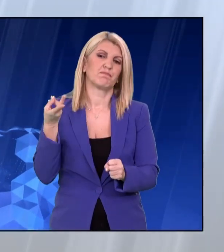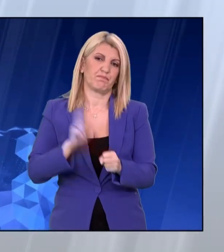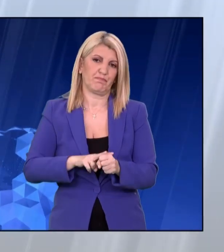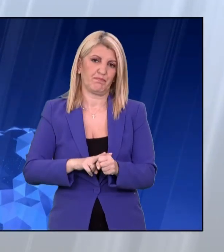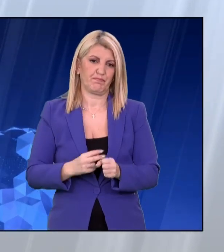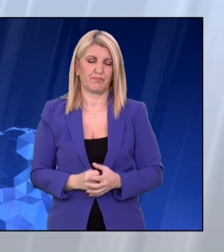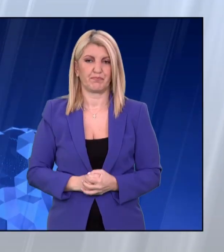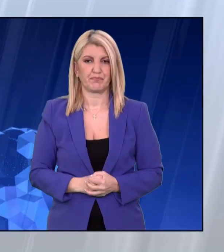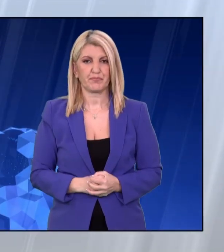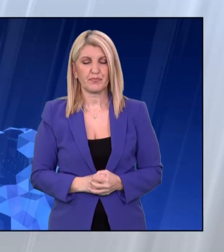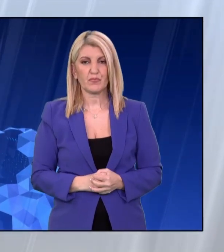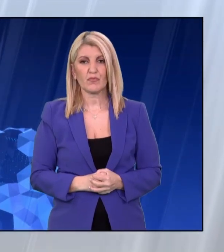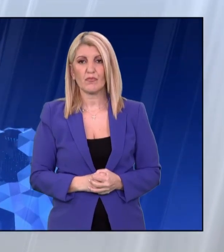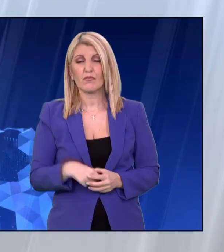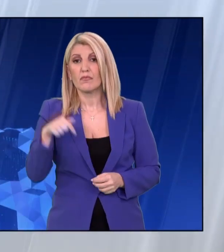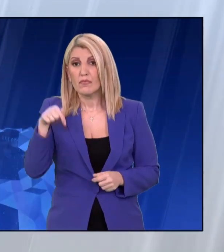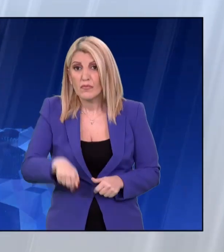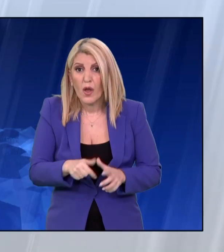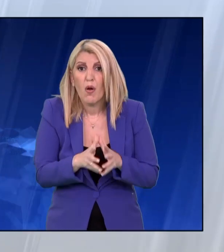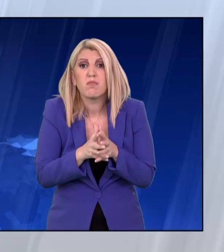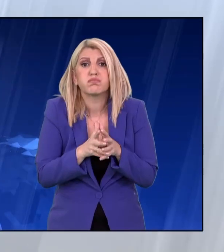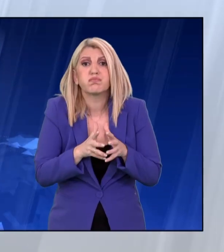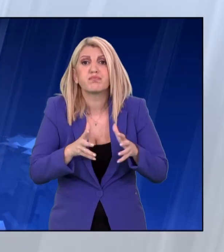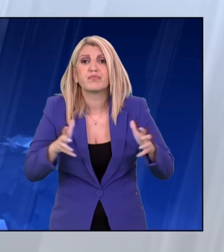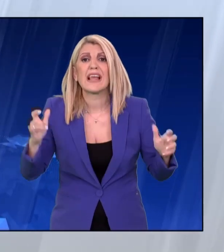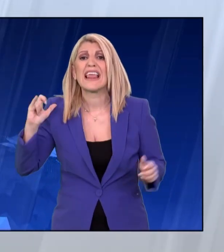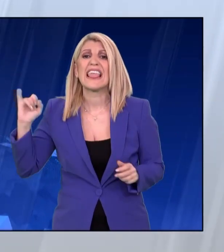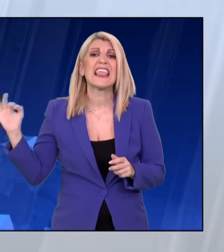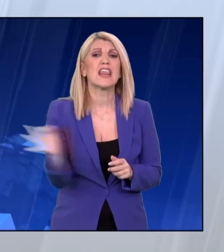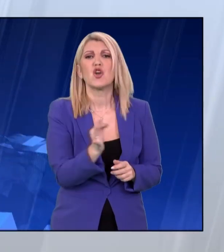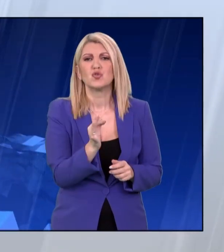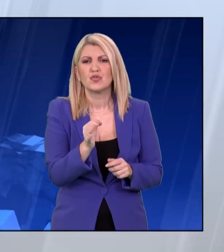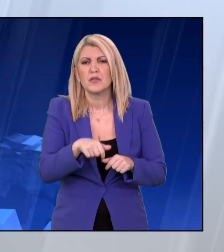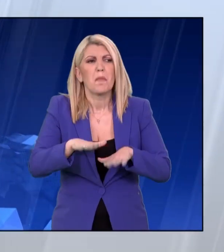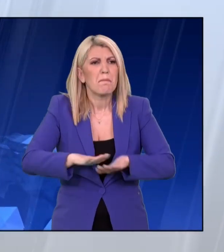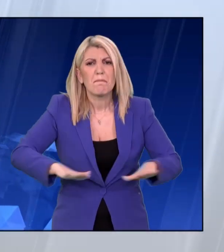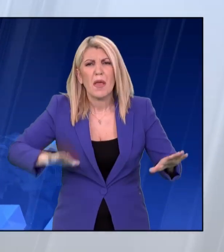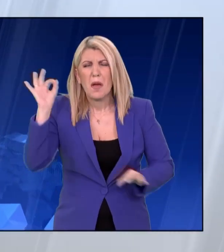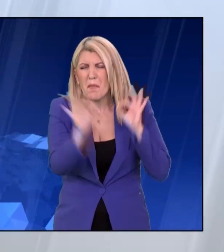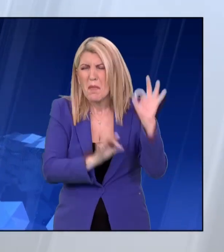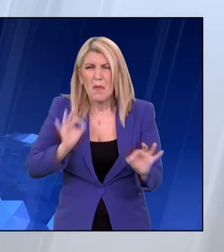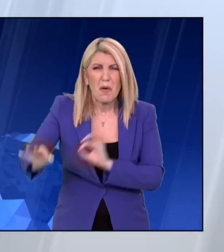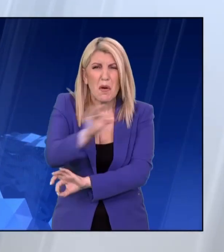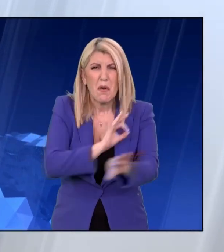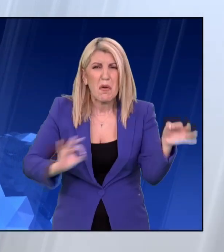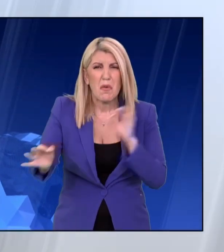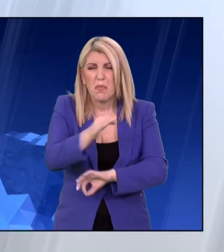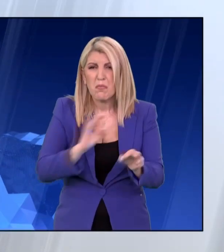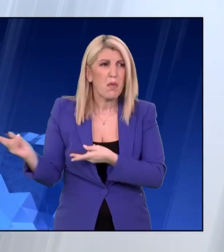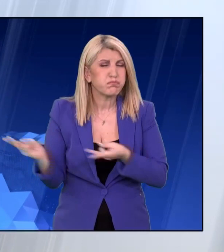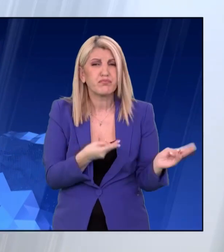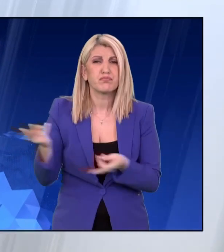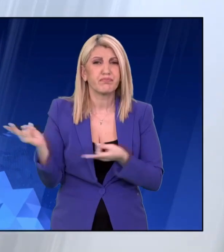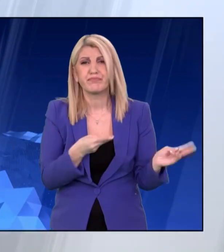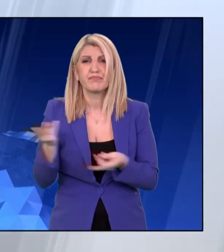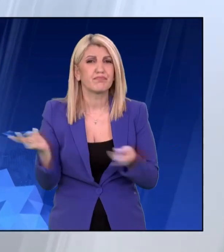κοκτέιλ όσον έχει χτυπήσει αυτές τις ημέρες χιλιάδες παιδιά, οδηγώντας τα στα παιδιατρικά νοσοκομεία με τα τμήματα επιγόντων να σφιχτιούν.